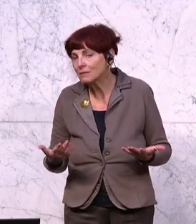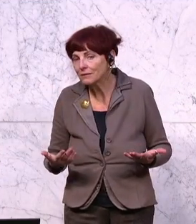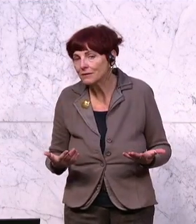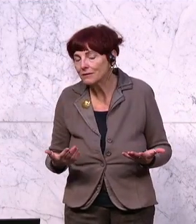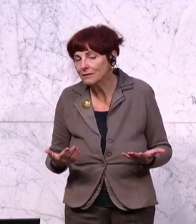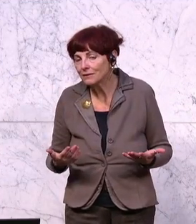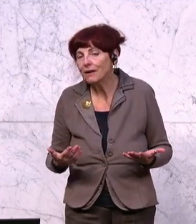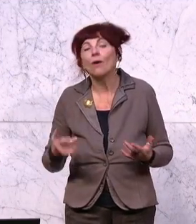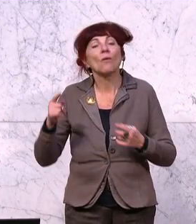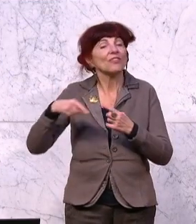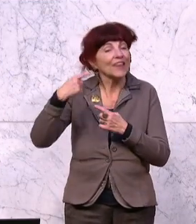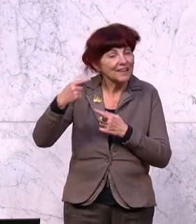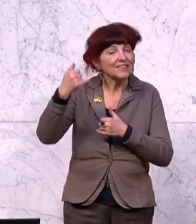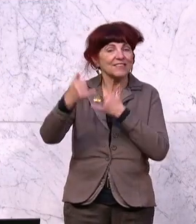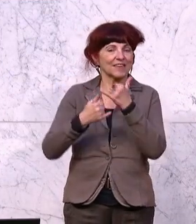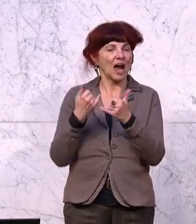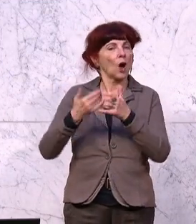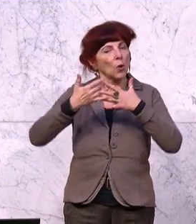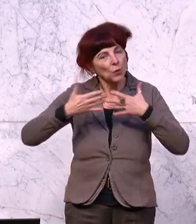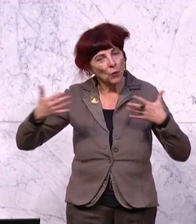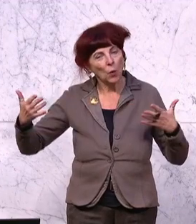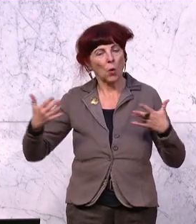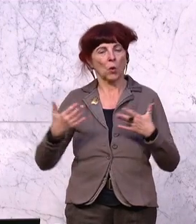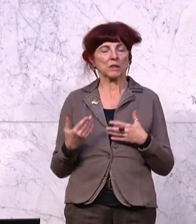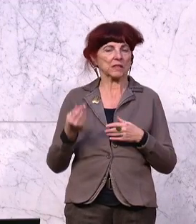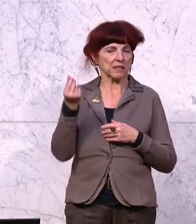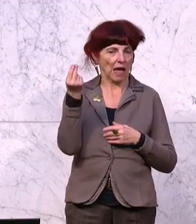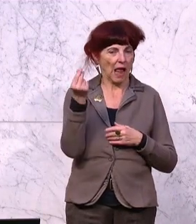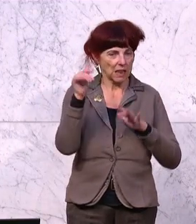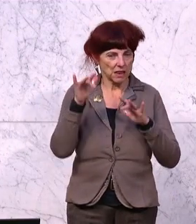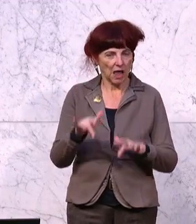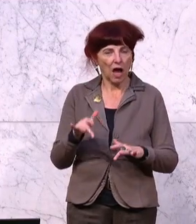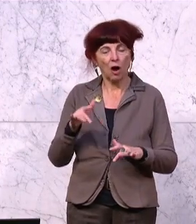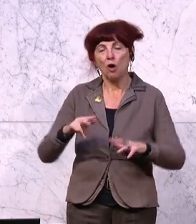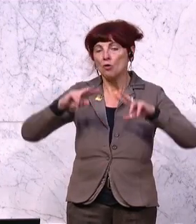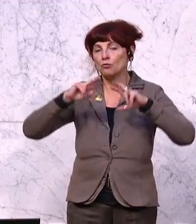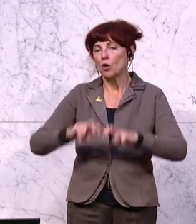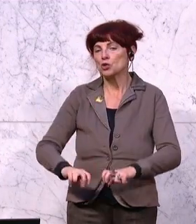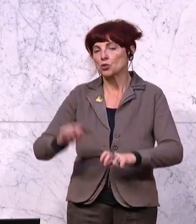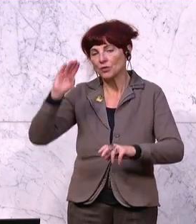jetzt auch im nächsten Jahr wirklich ein großes Maß an Mitteln für Forschung und Innovationen zur Verfügung.